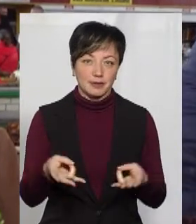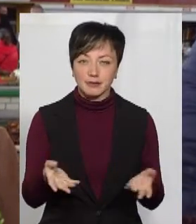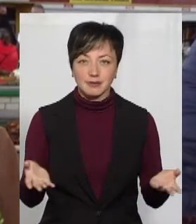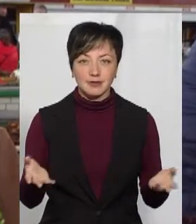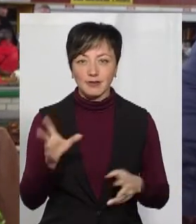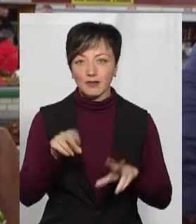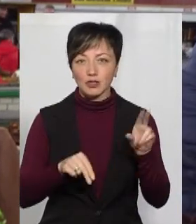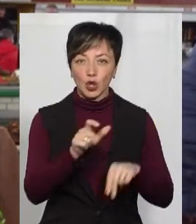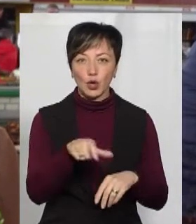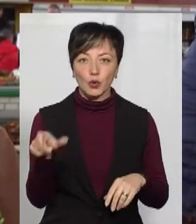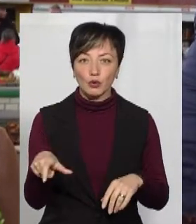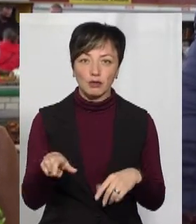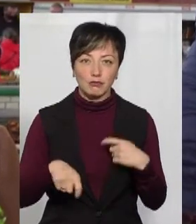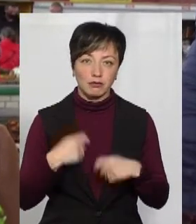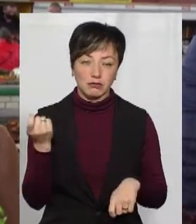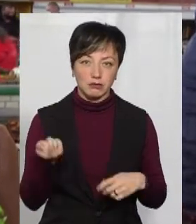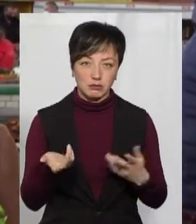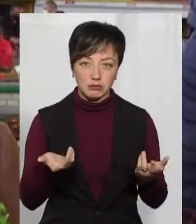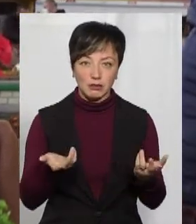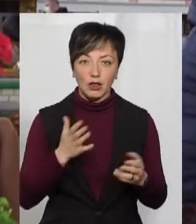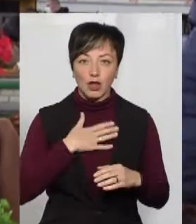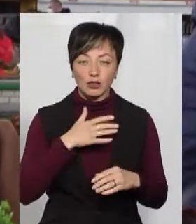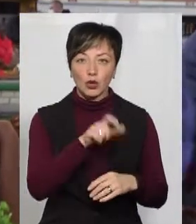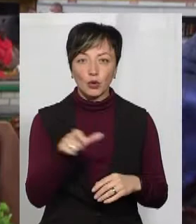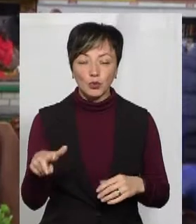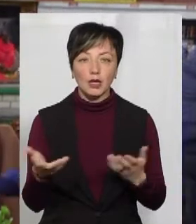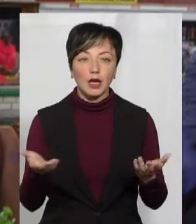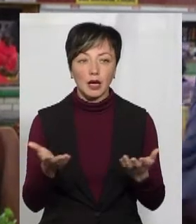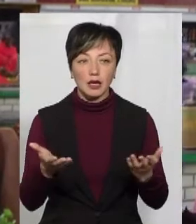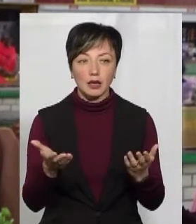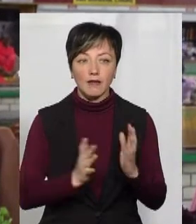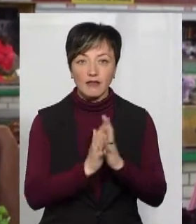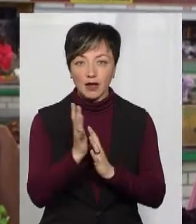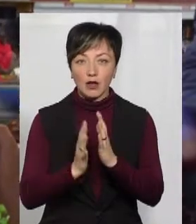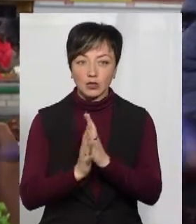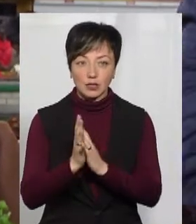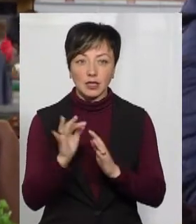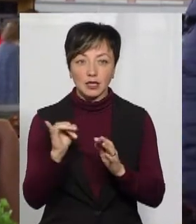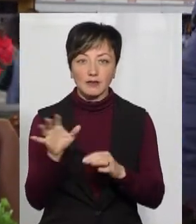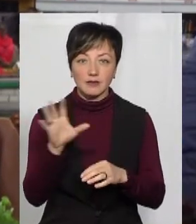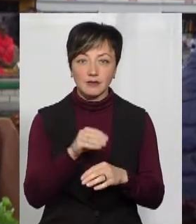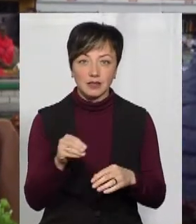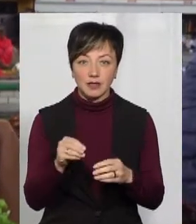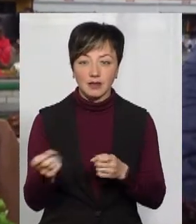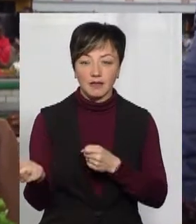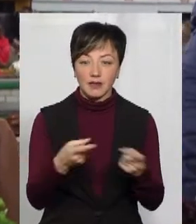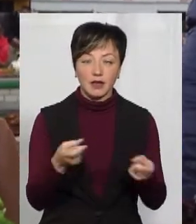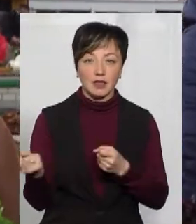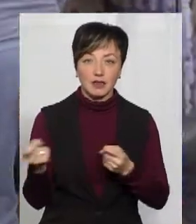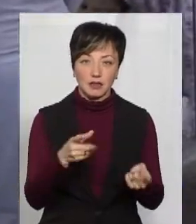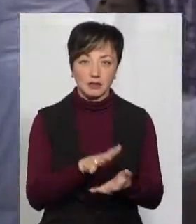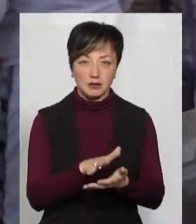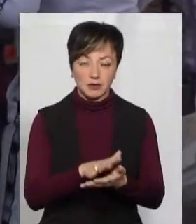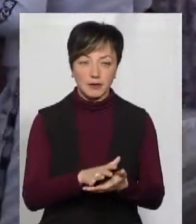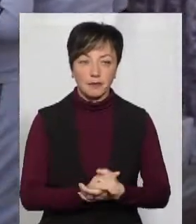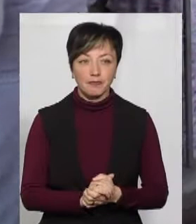Це, вважаю, що всі люди йдуть в убитку. Іменно наші люди, які вважаю, що виростила, і його все скошується, викидається на мусорку.